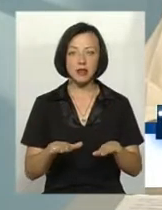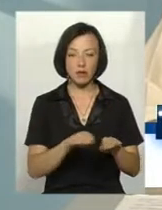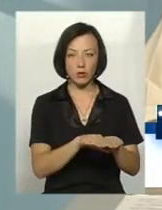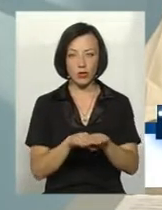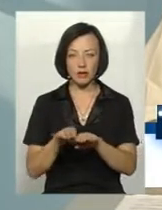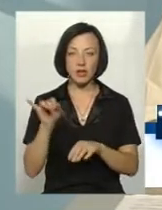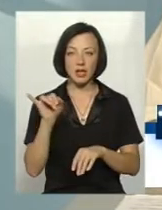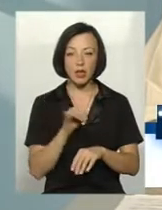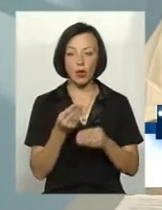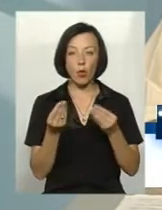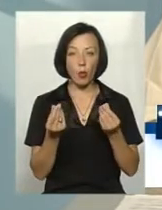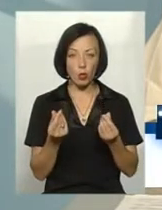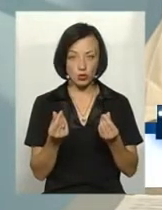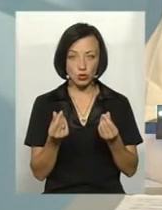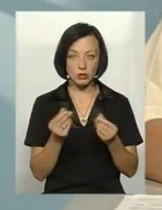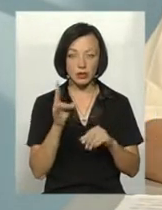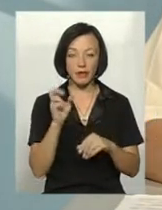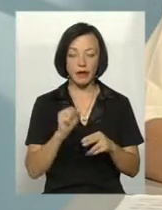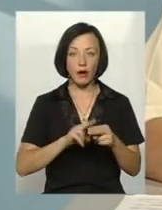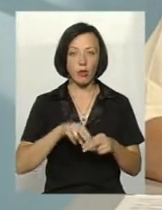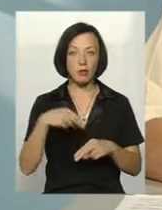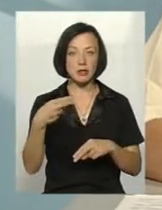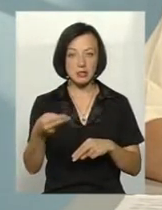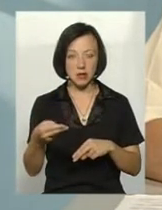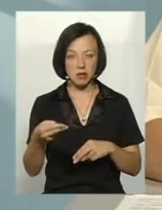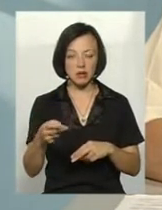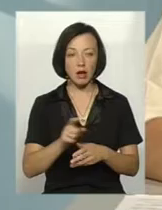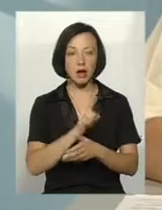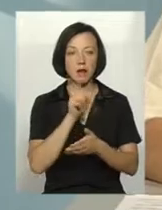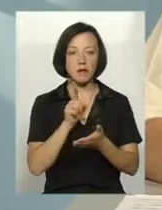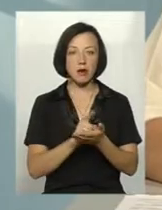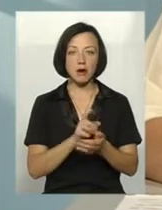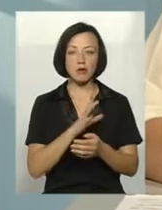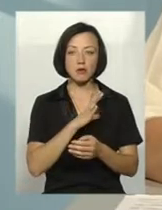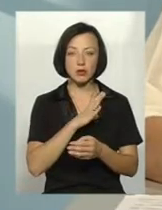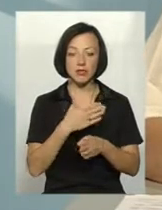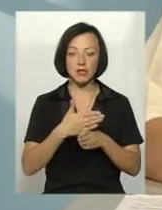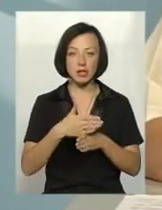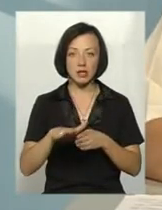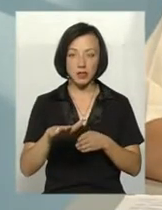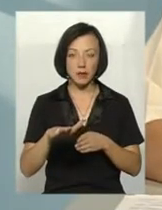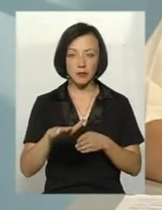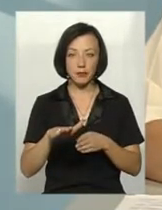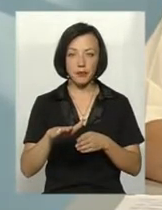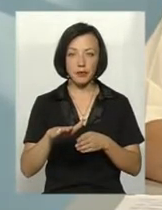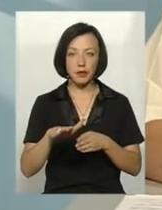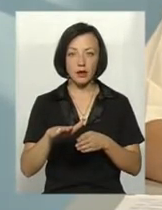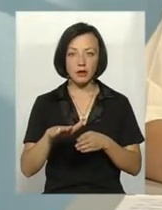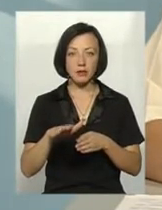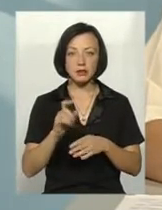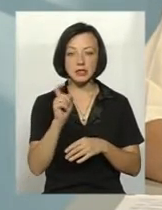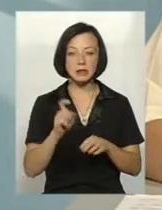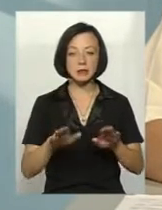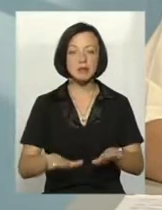І тому кошти на компенсацію, якби таке є, воно виділяється з